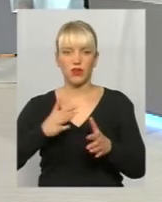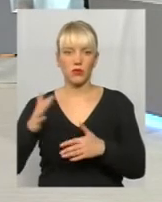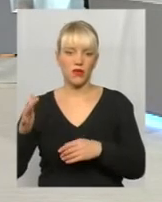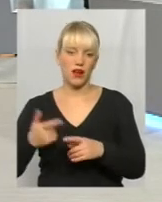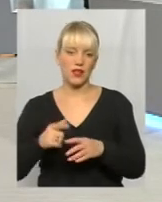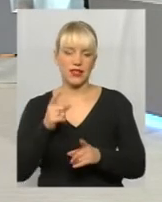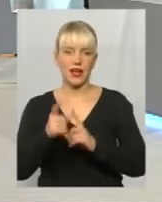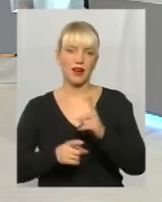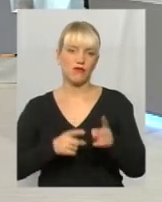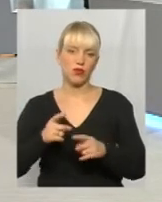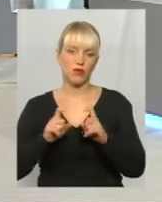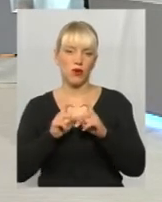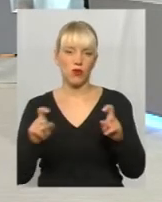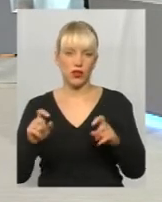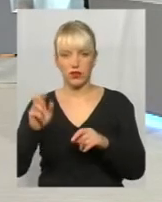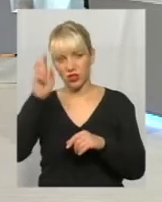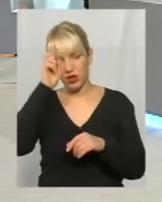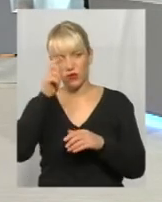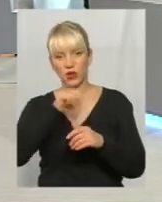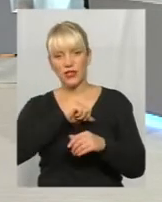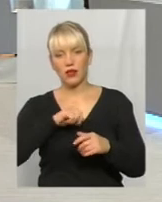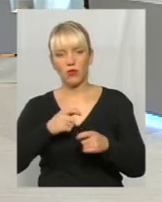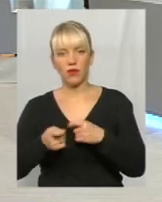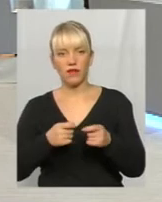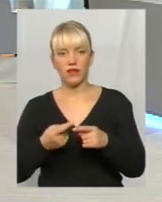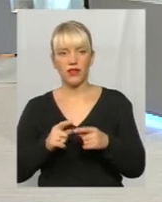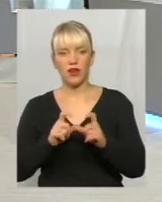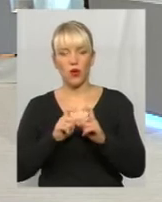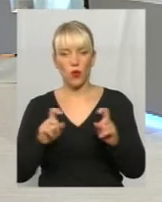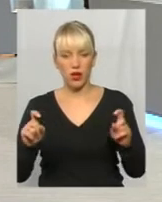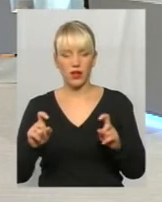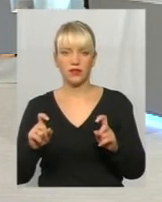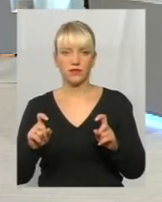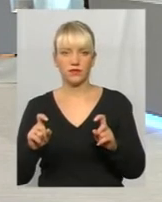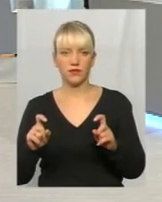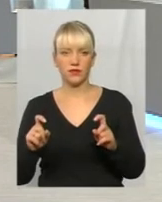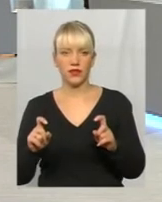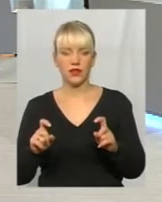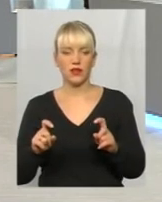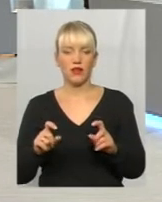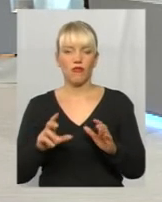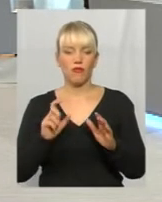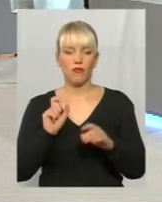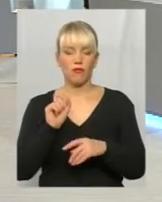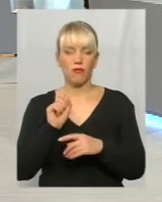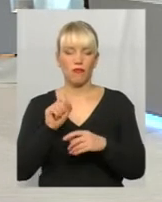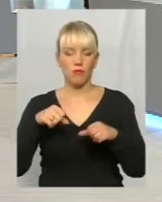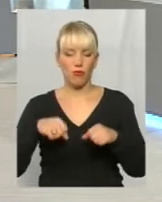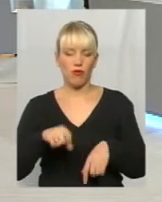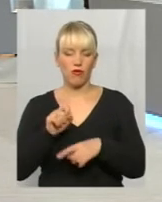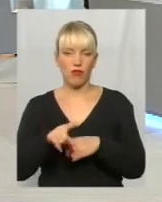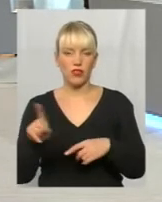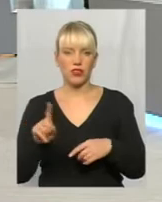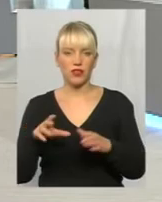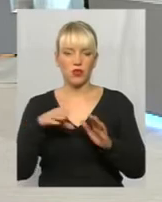власне органів державного управління, зокрема, органів, в повноваження яких входить державний нагляд